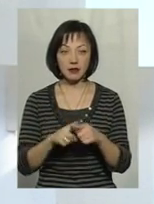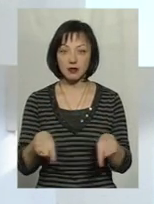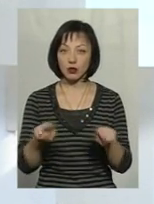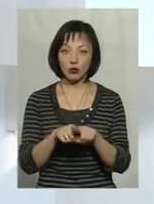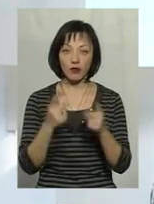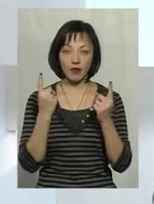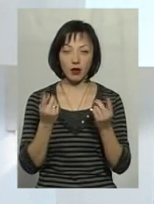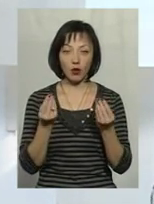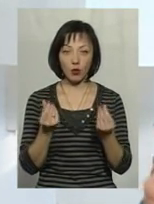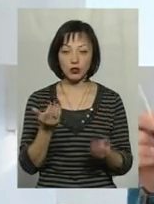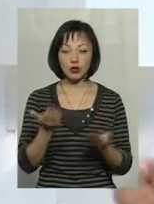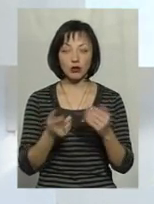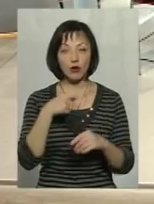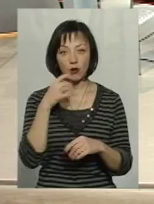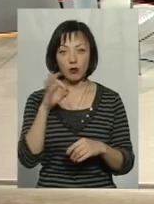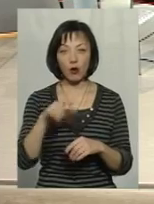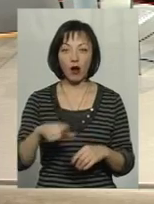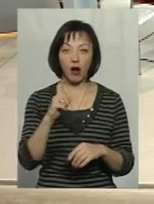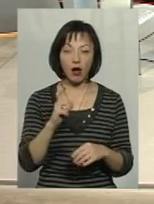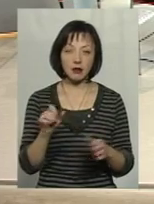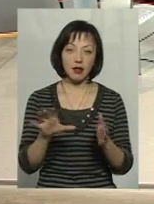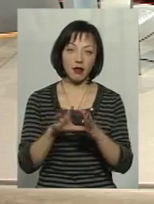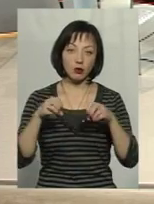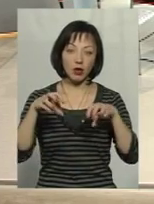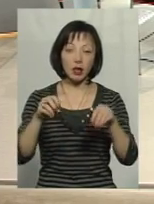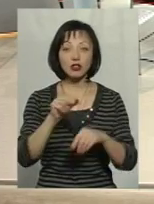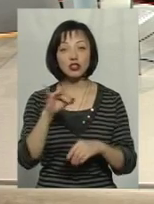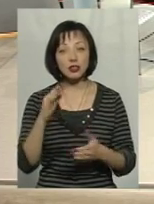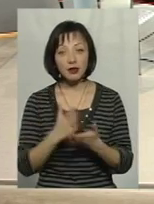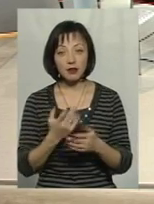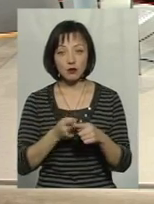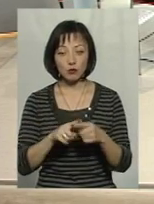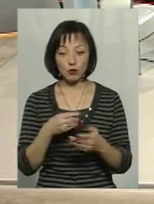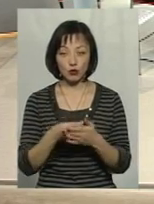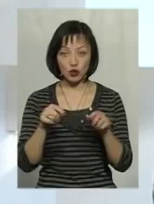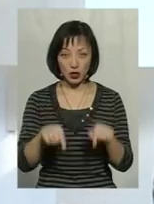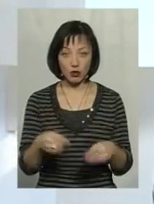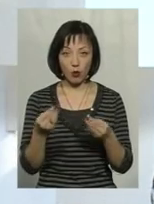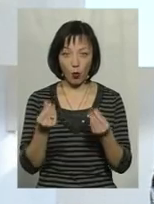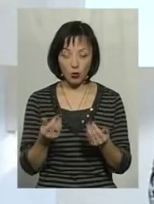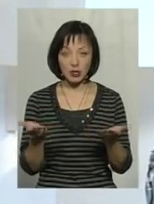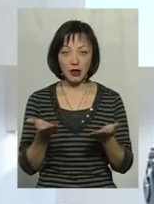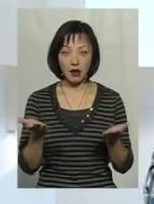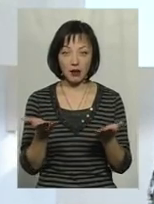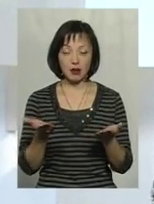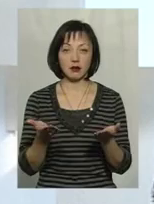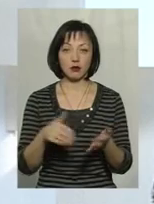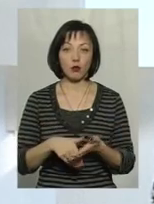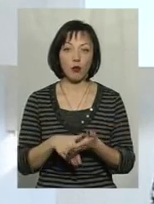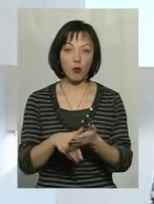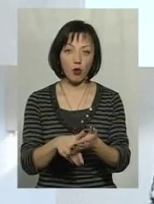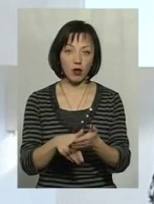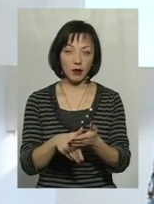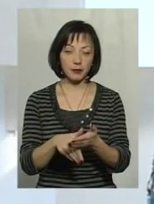чималі кошти, якщо ми говоримо про газ, про електроенергію. Чи є в цьому бюджеті кошти, які б допомогли